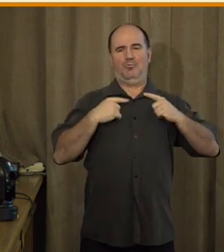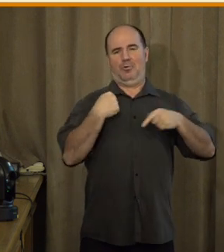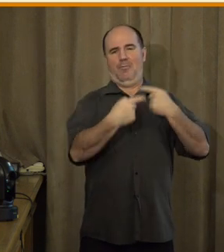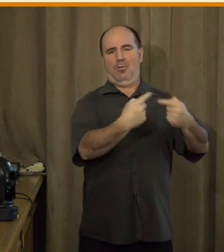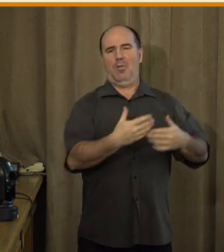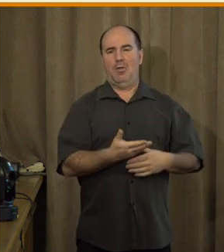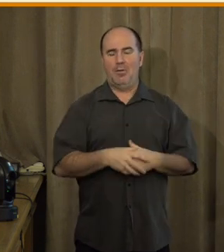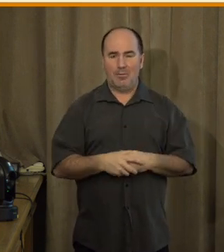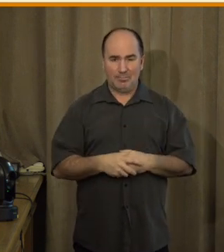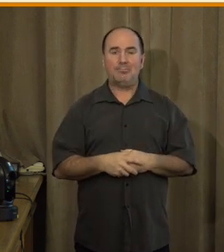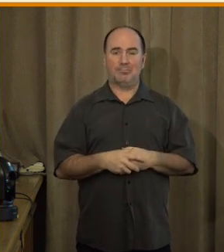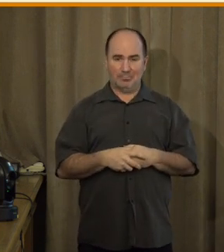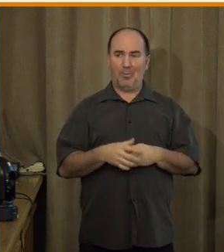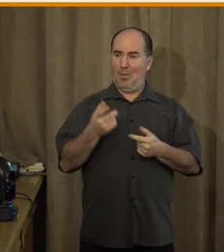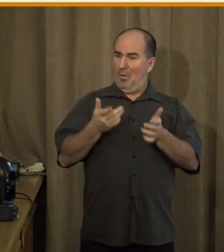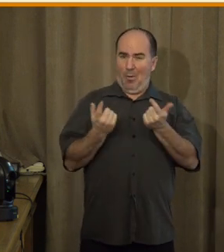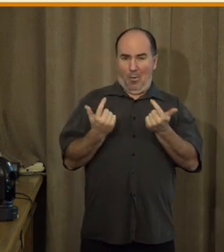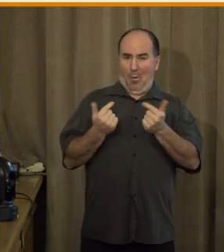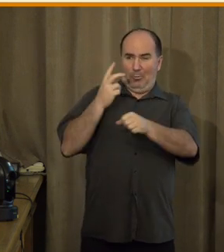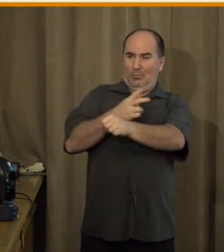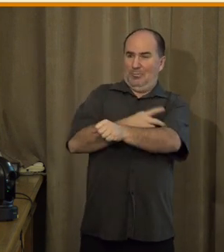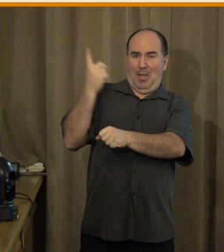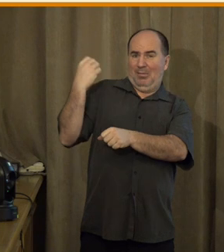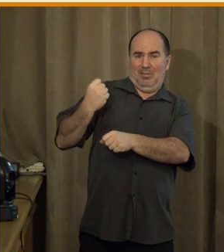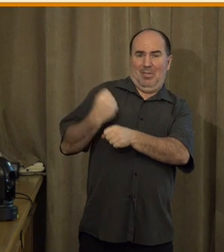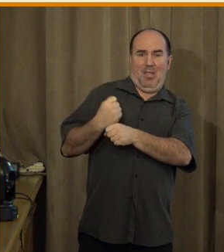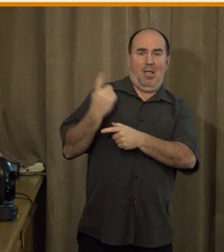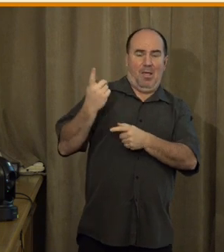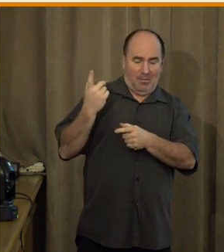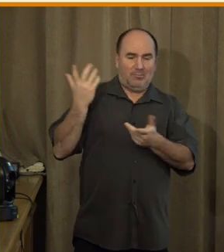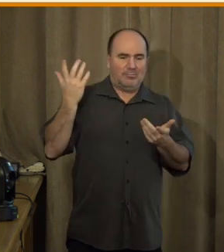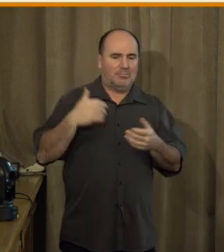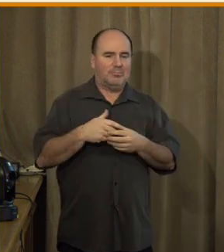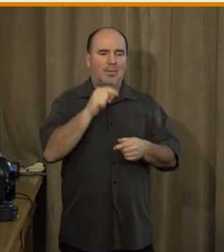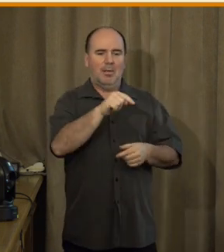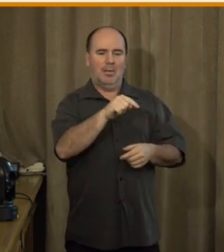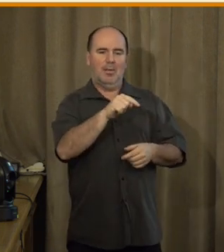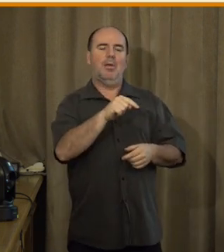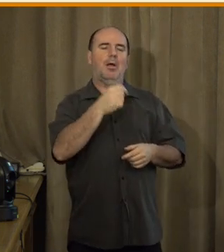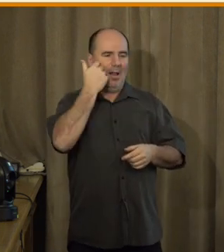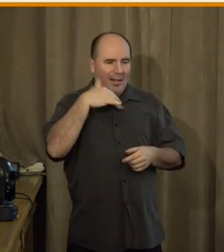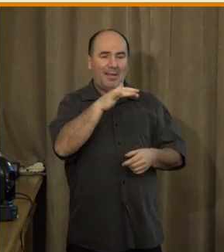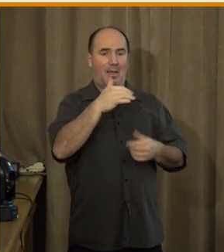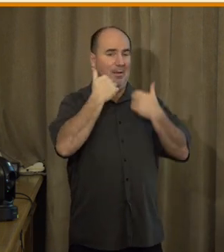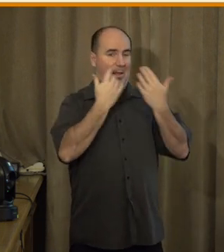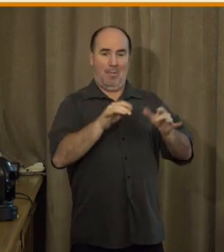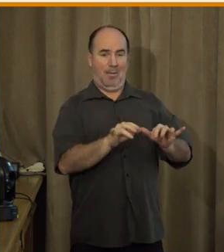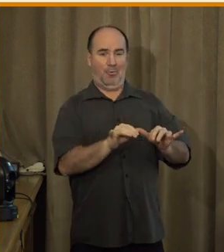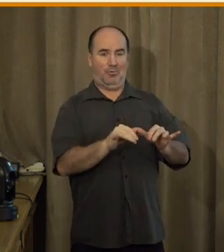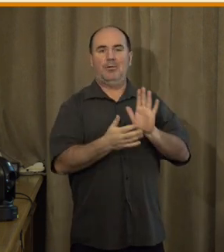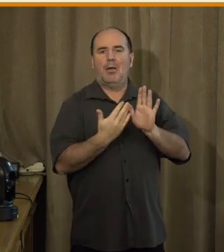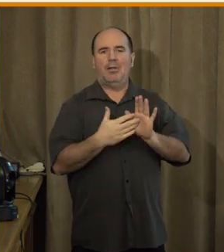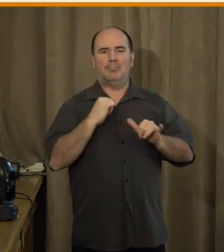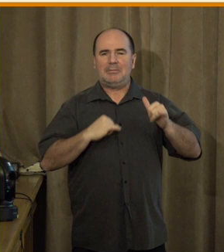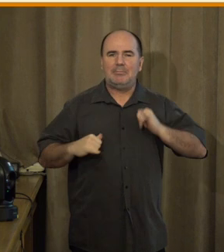objektivní, to znamená, nemají třeba pokrytí internetem nebo aplikace nejsou dostupné v mobilu, ale jsou to i ty